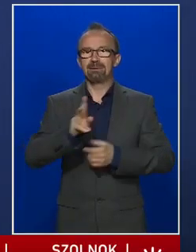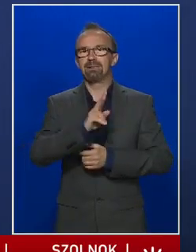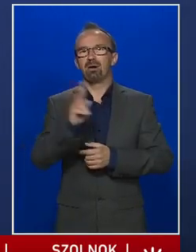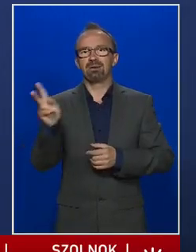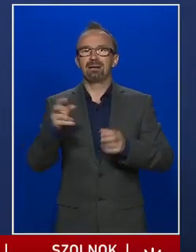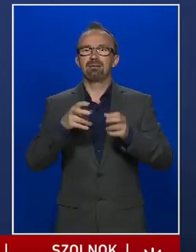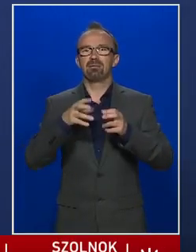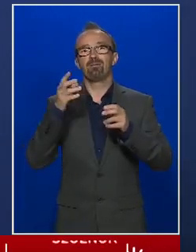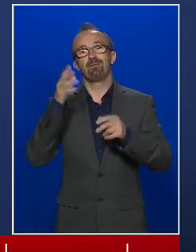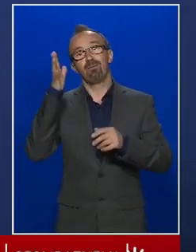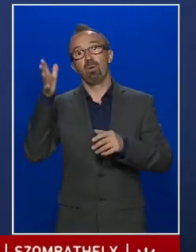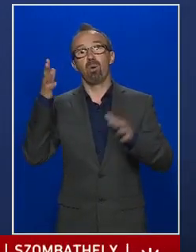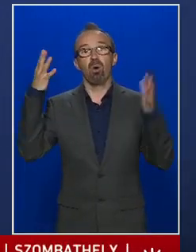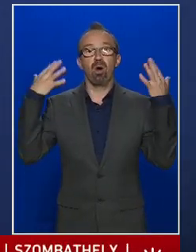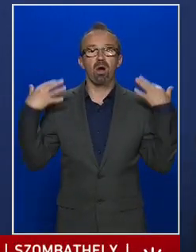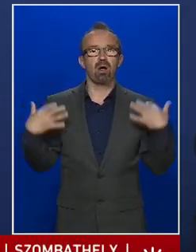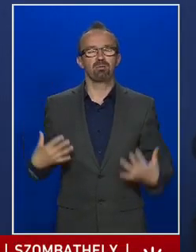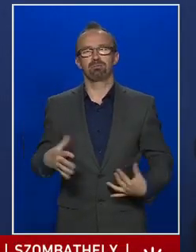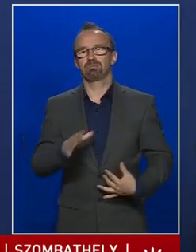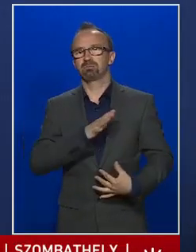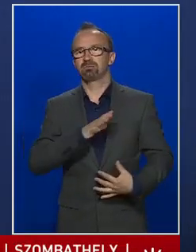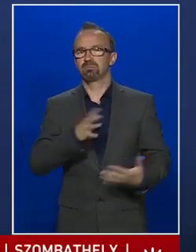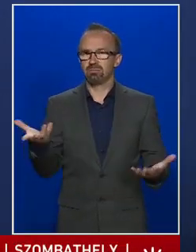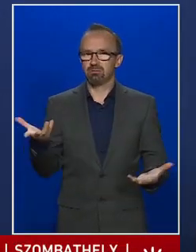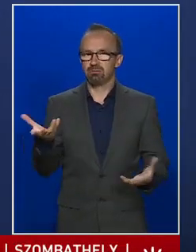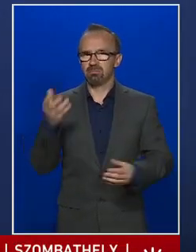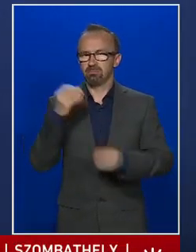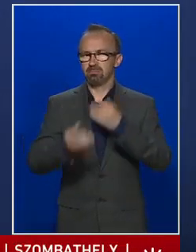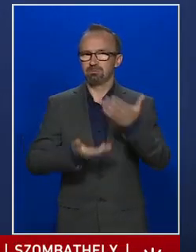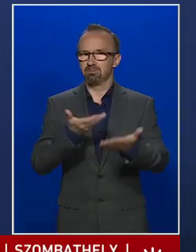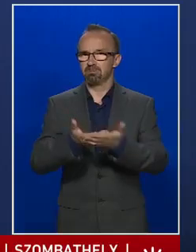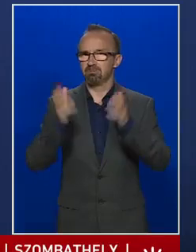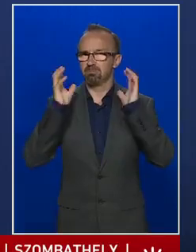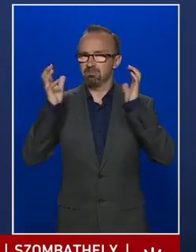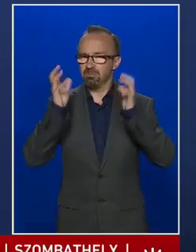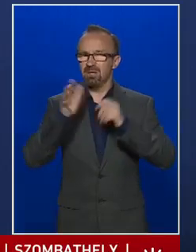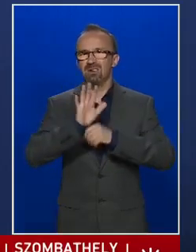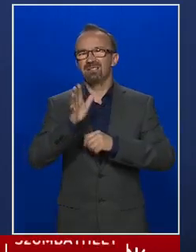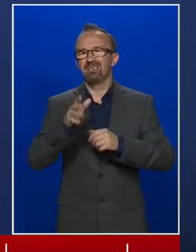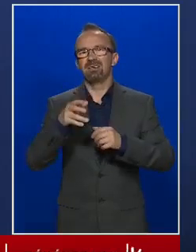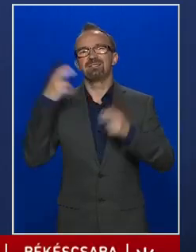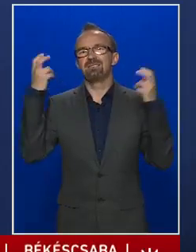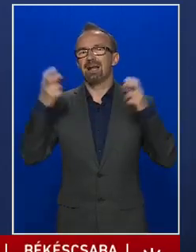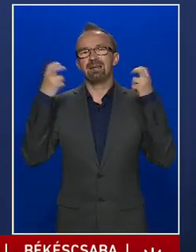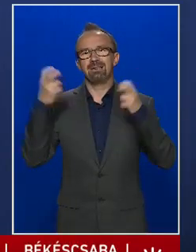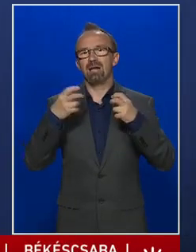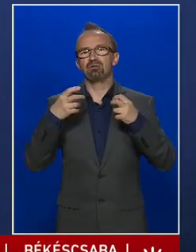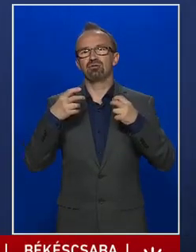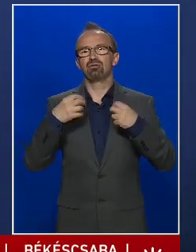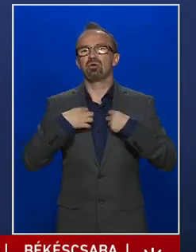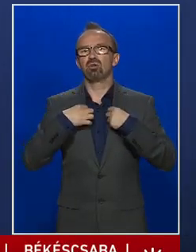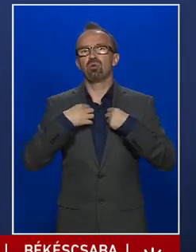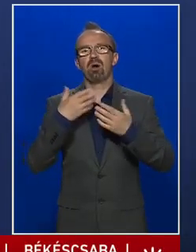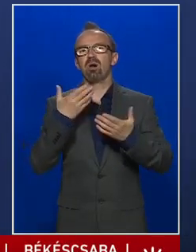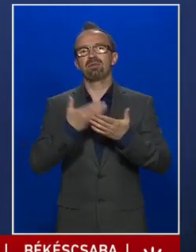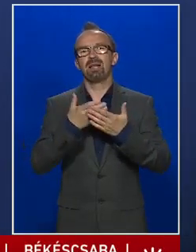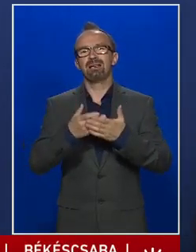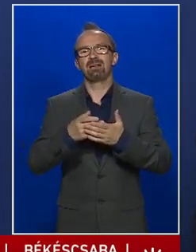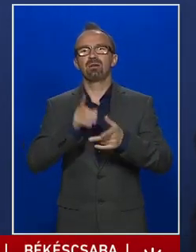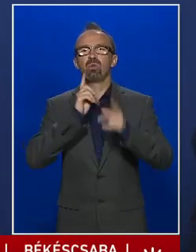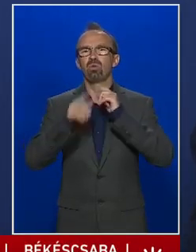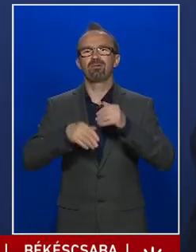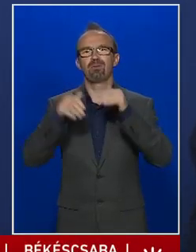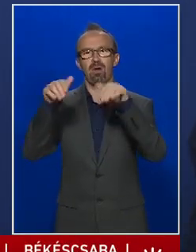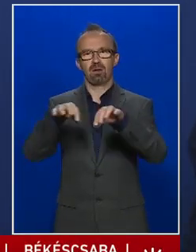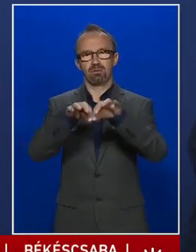hosszabb haja van ráadásul még nagyobb, és ők ne szárítsák a ruháikat sem a szabadban,